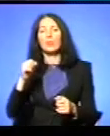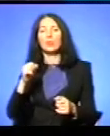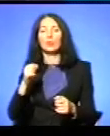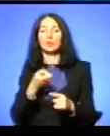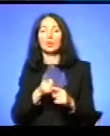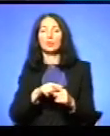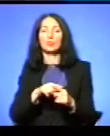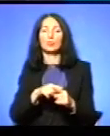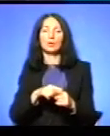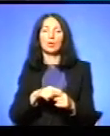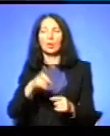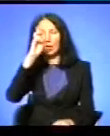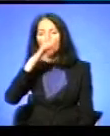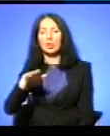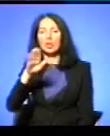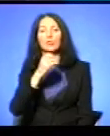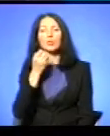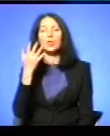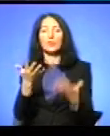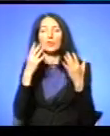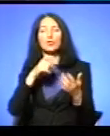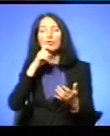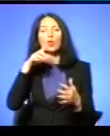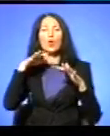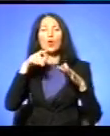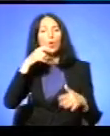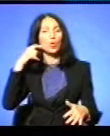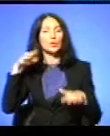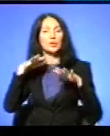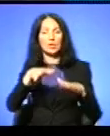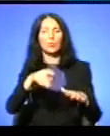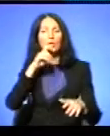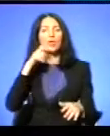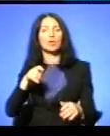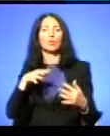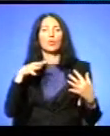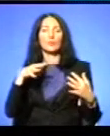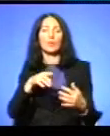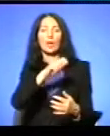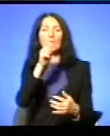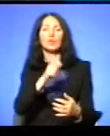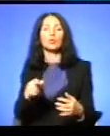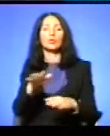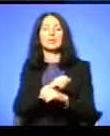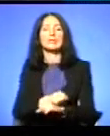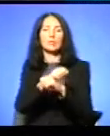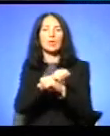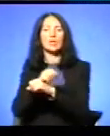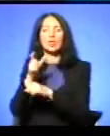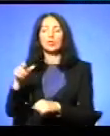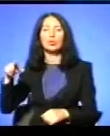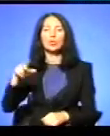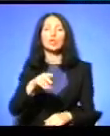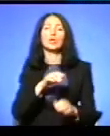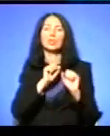виявилося, що Росія йде на Україну війною То з Майдану люди йшли захищати, вмирати І хто їх